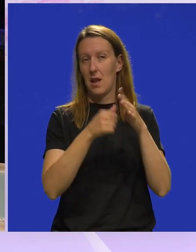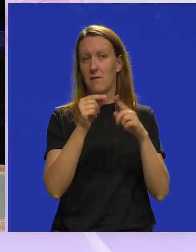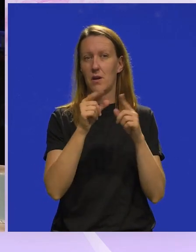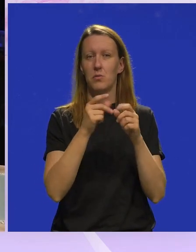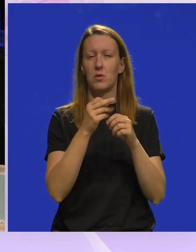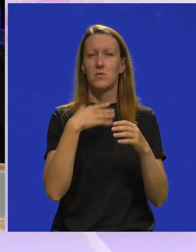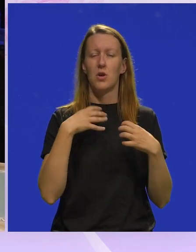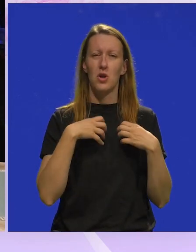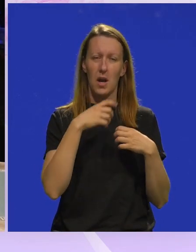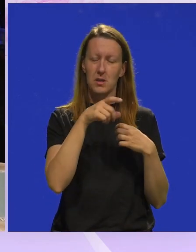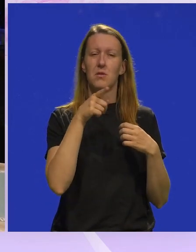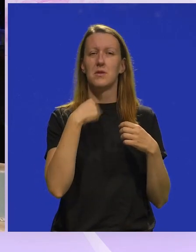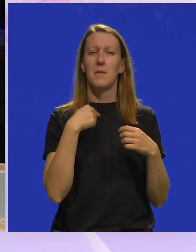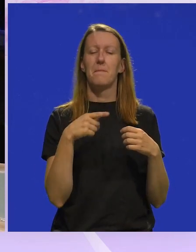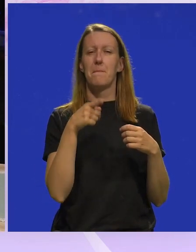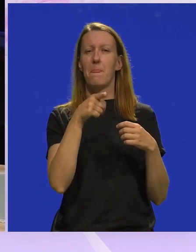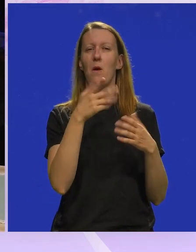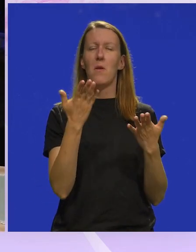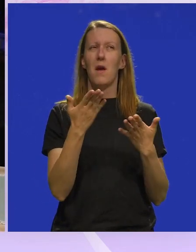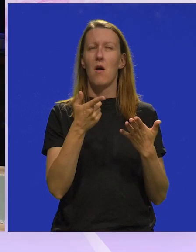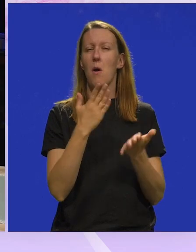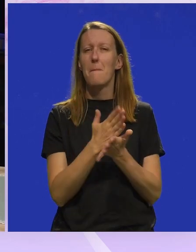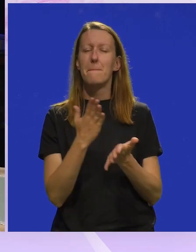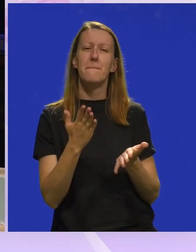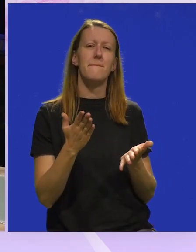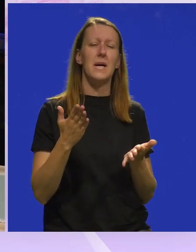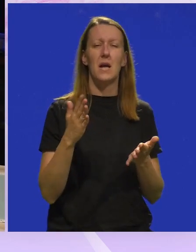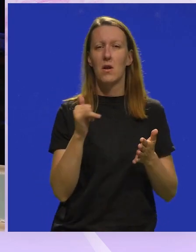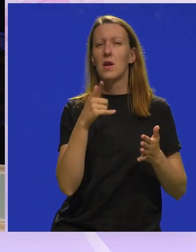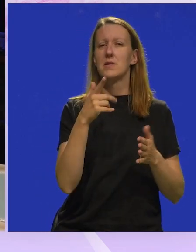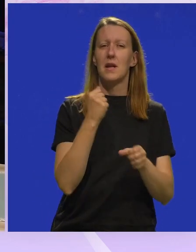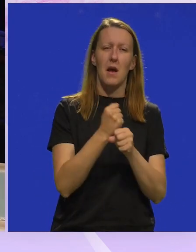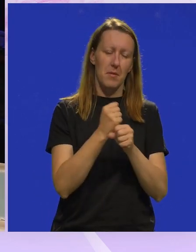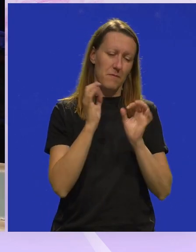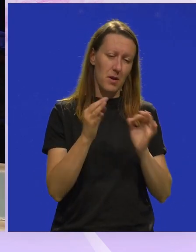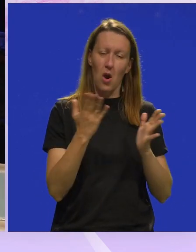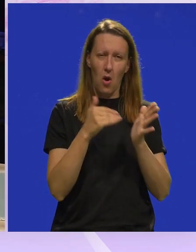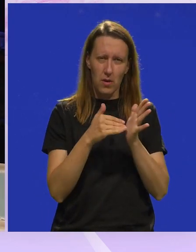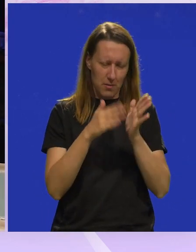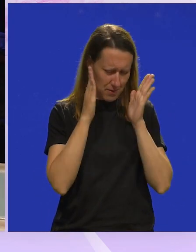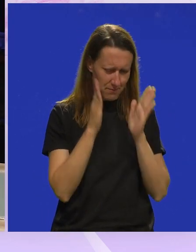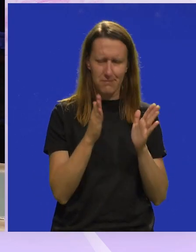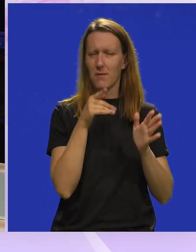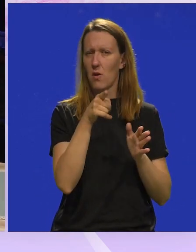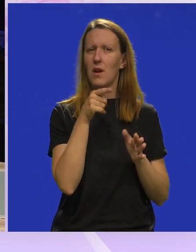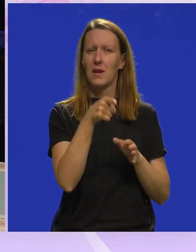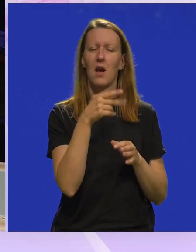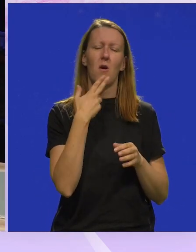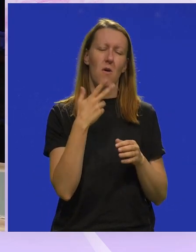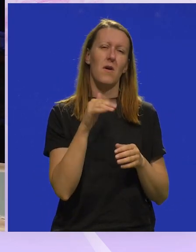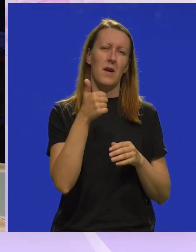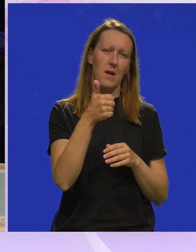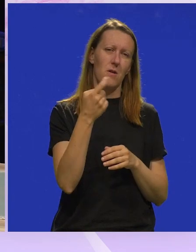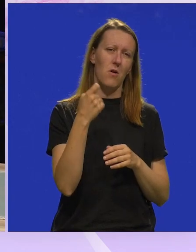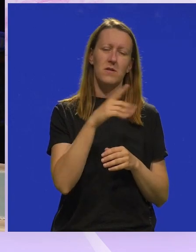su punice u našoj predstavi, pa samo, ovaj, to mi je nekako bilo da se odredi baš kako treba, jer ipak je ona ta koja,